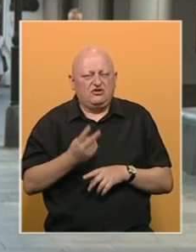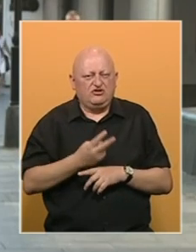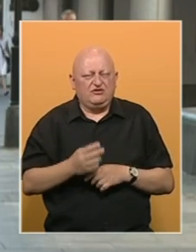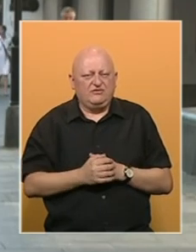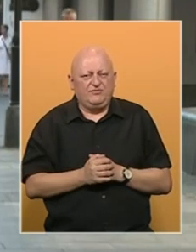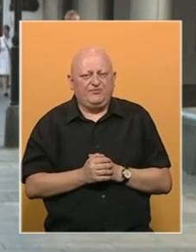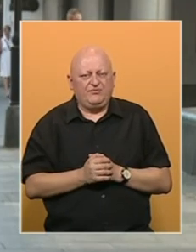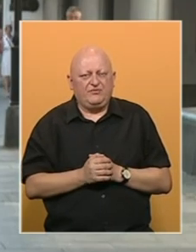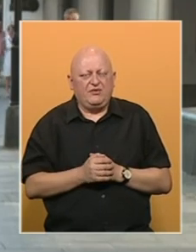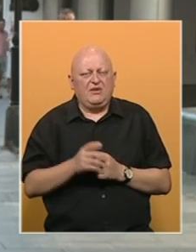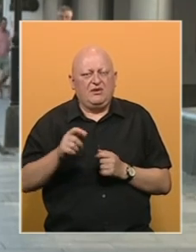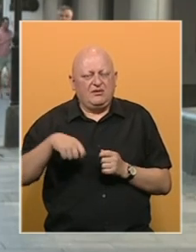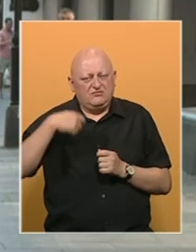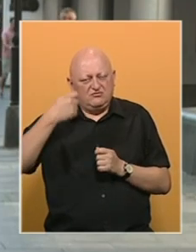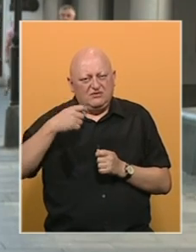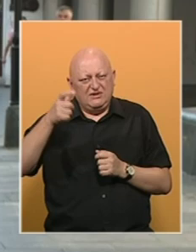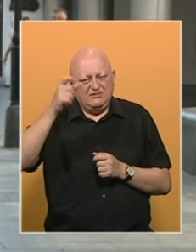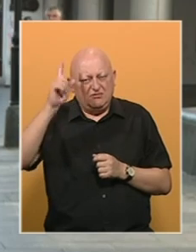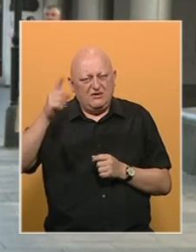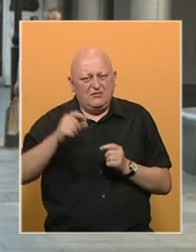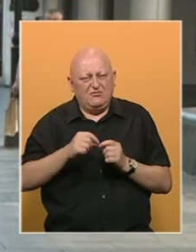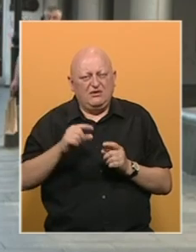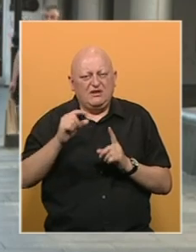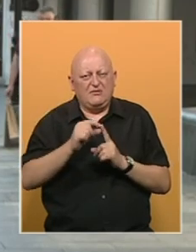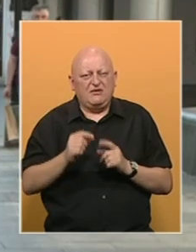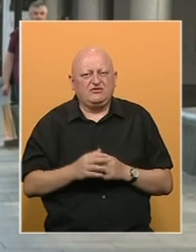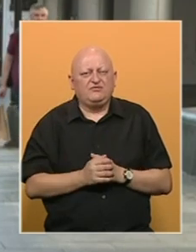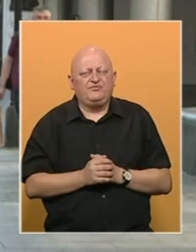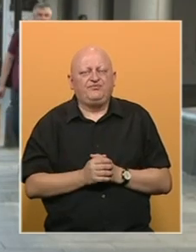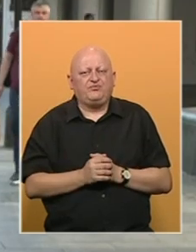zemlje. Za BHT1 iz Beograda, Biljana Pekušić.